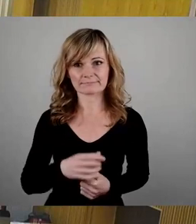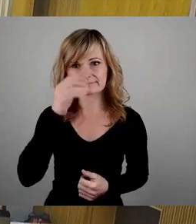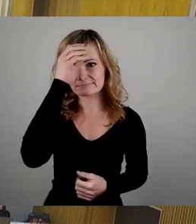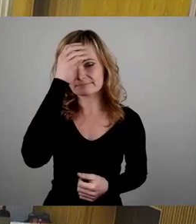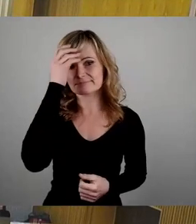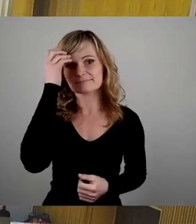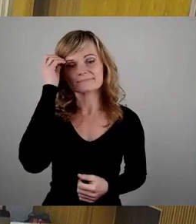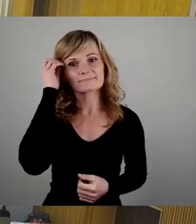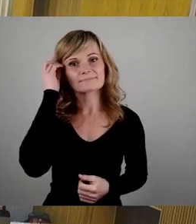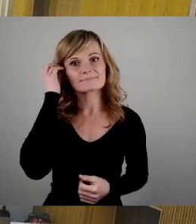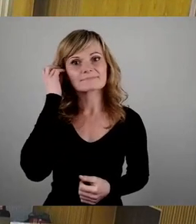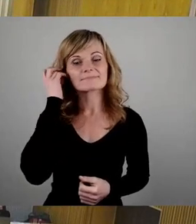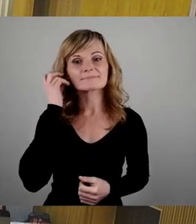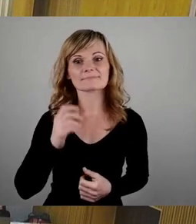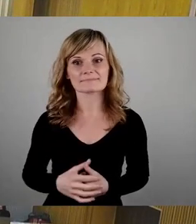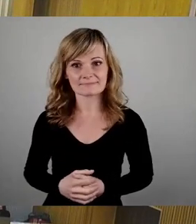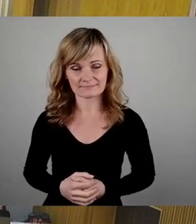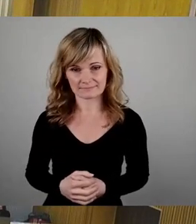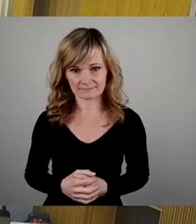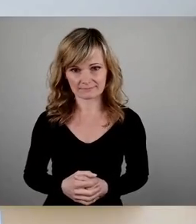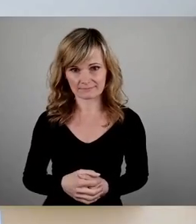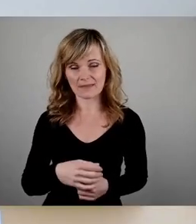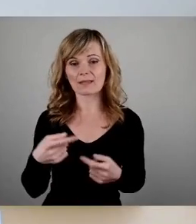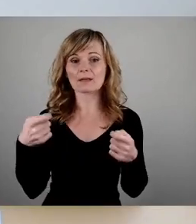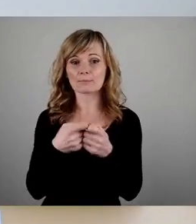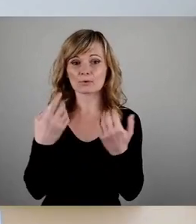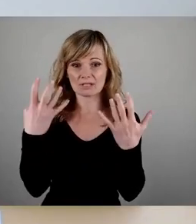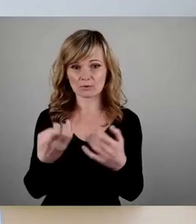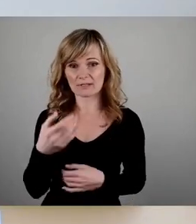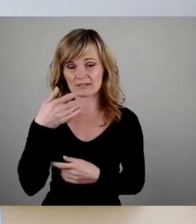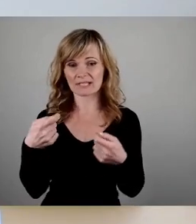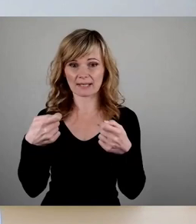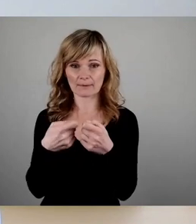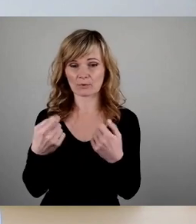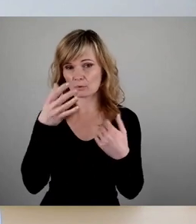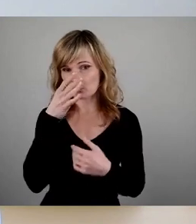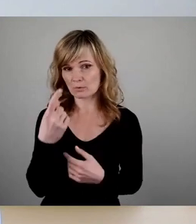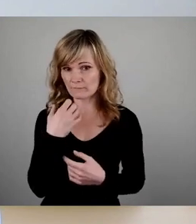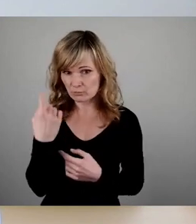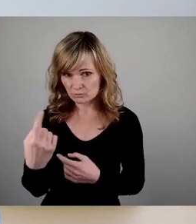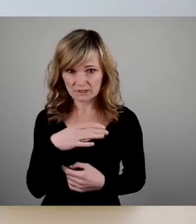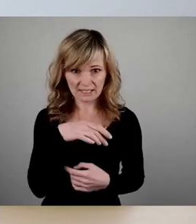Danke. Bündnis 90 die Grünen, das Wort gewünscht. Nicht der Fall. CDU-Fraktion.